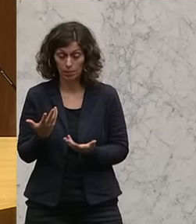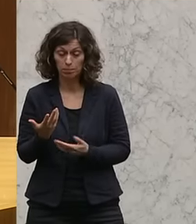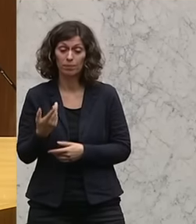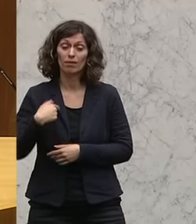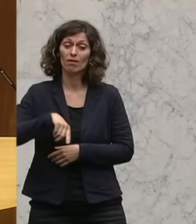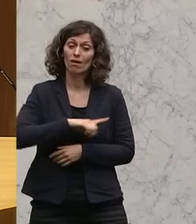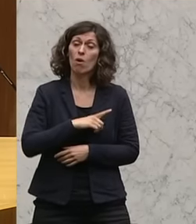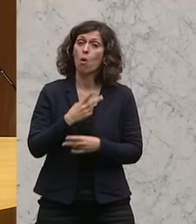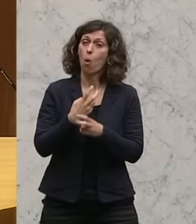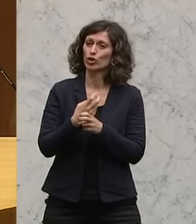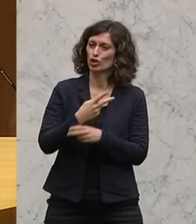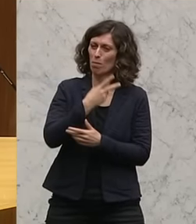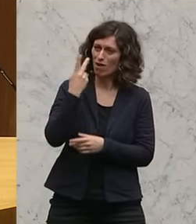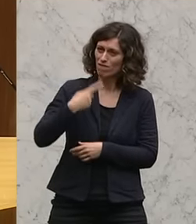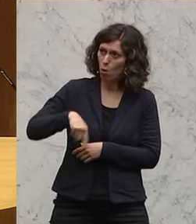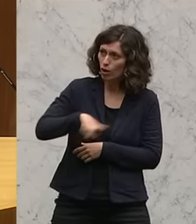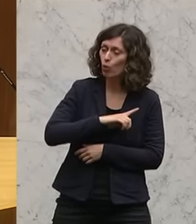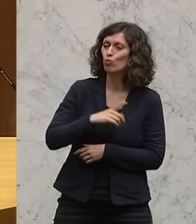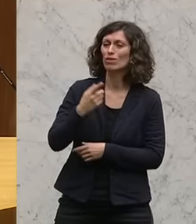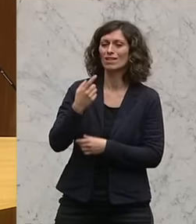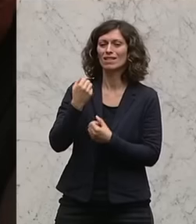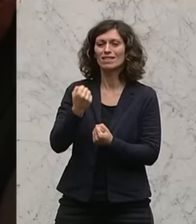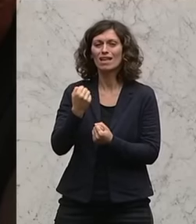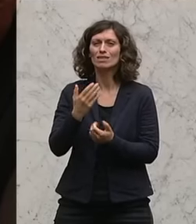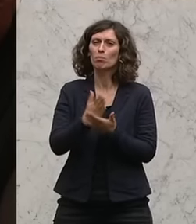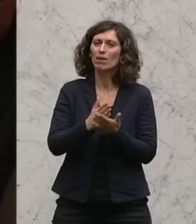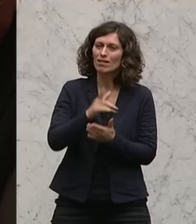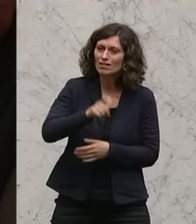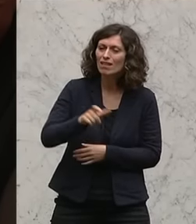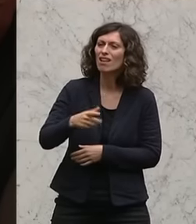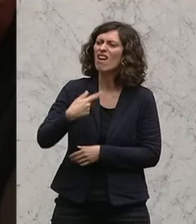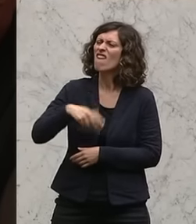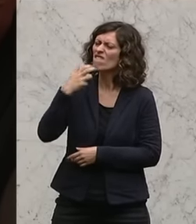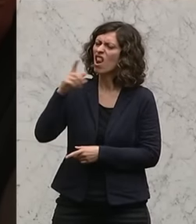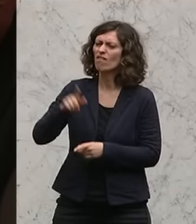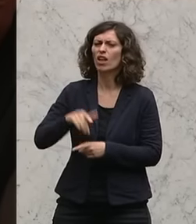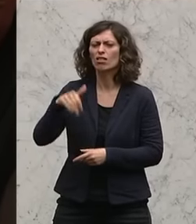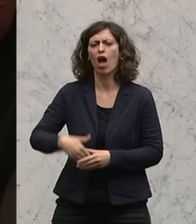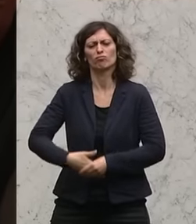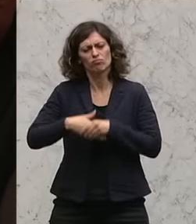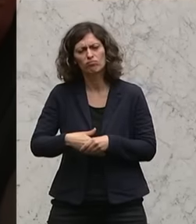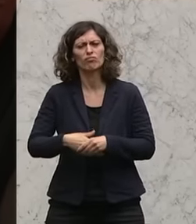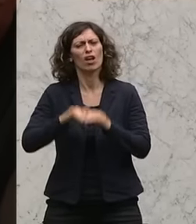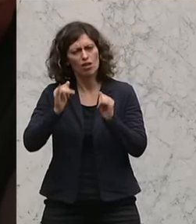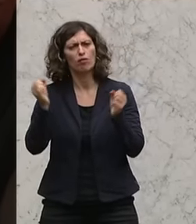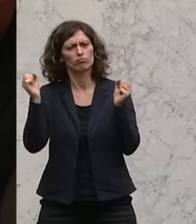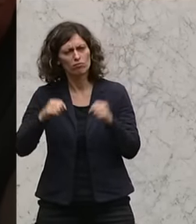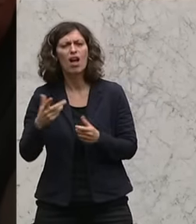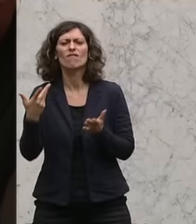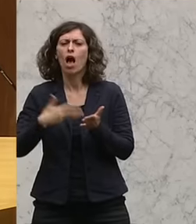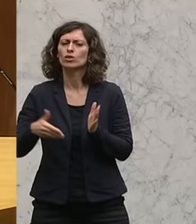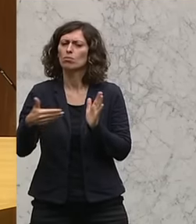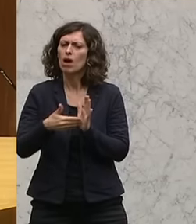im Sinne Ihrer Bediensteten, der Sicherheitsexekutive, auch Handschlagqualität zu zeigen und die notwendigen Maßnahmen auch